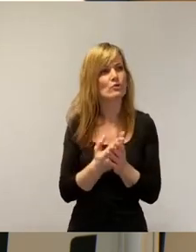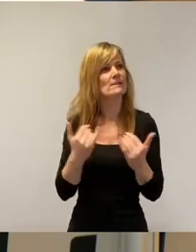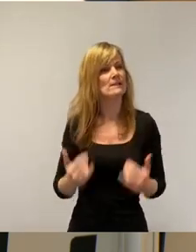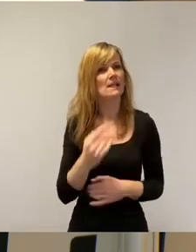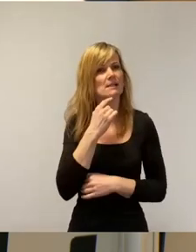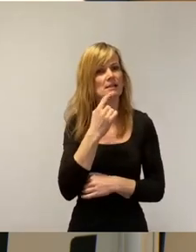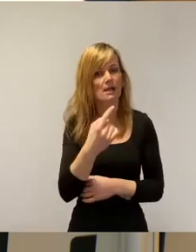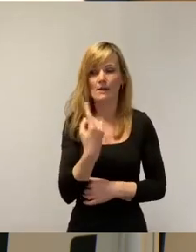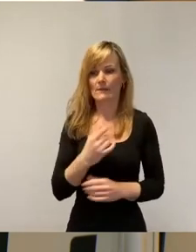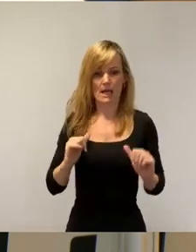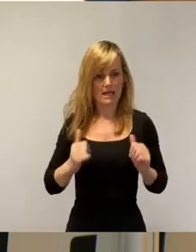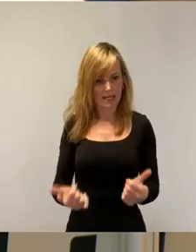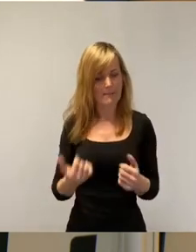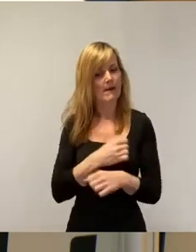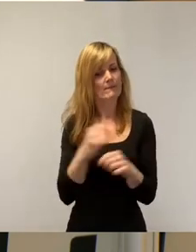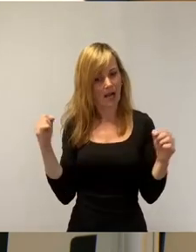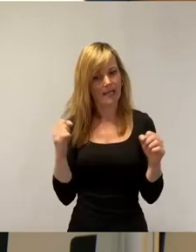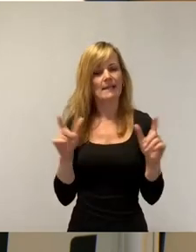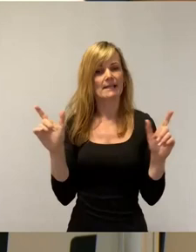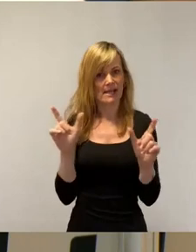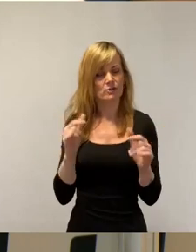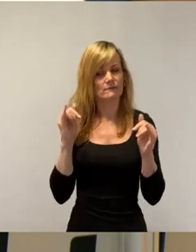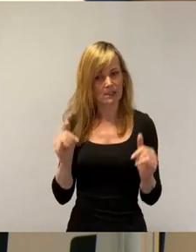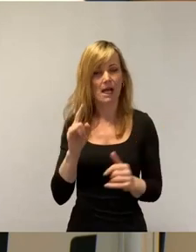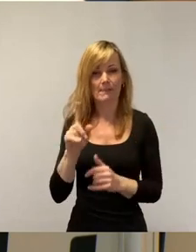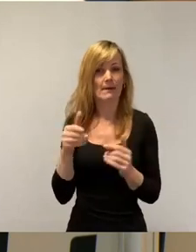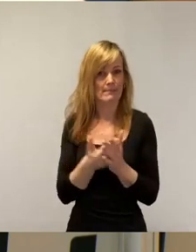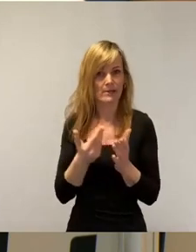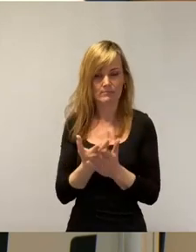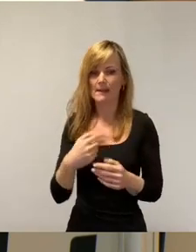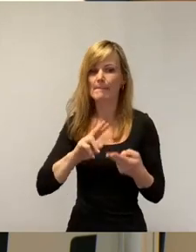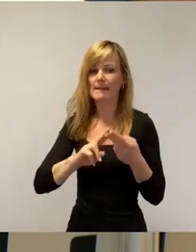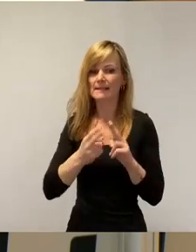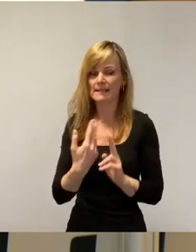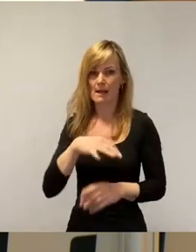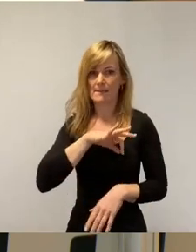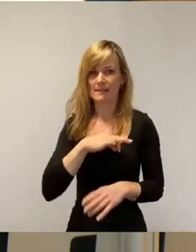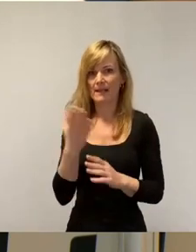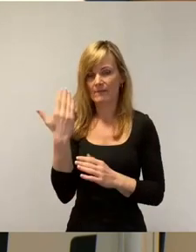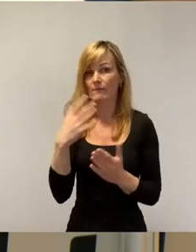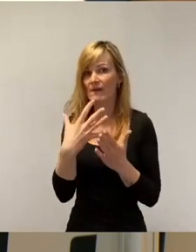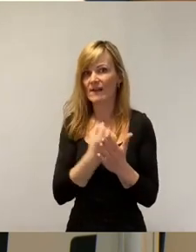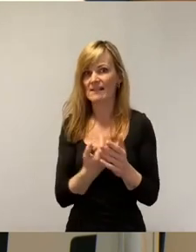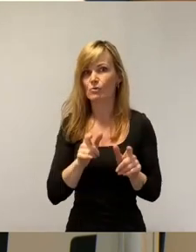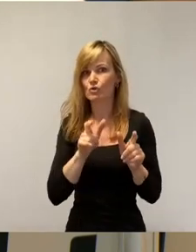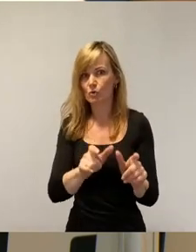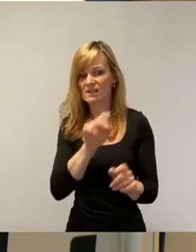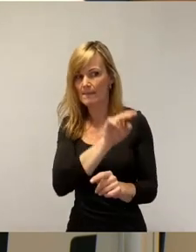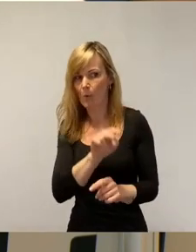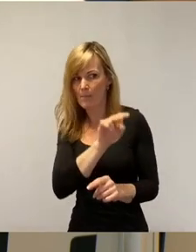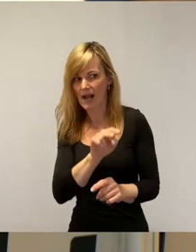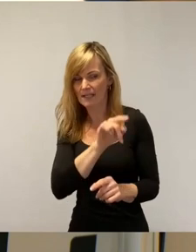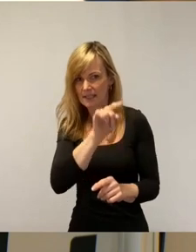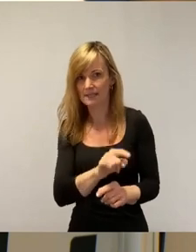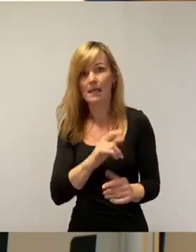wir leben in einer freien Gesellschaft, aber zum Beispiel Mitglieder einer Partei, die vom Verfassungsschutz beobachtet werden. Ja,